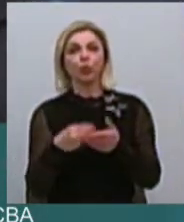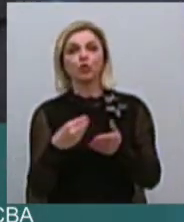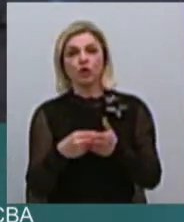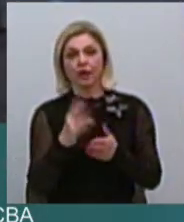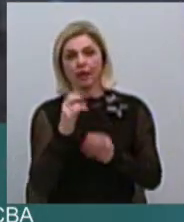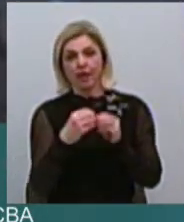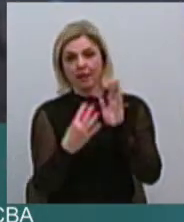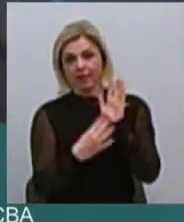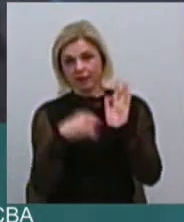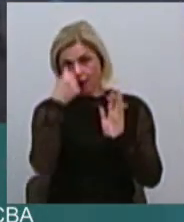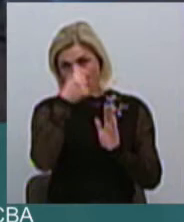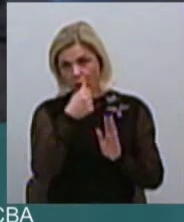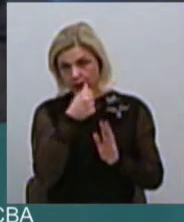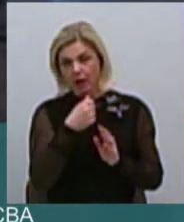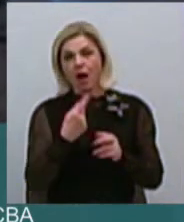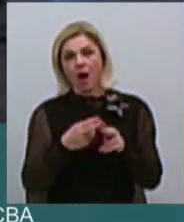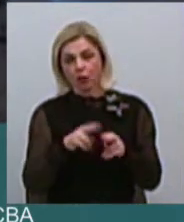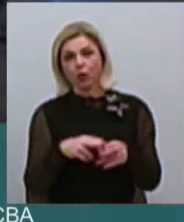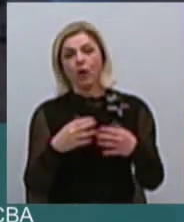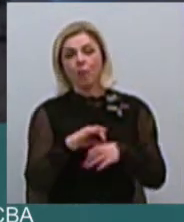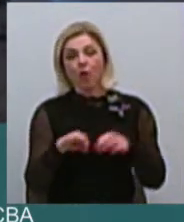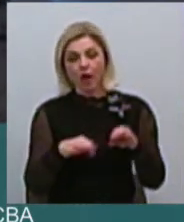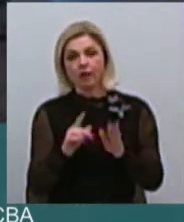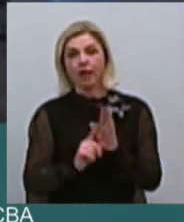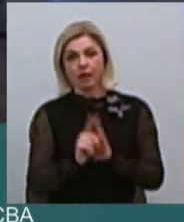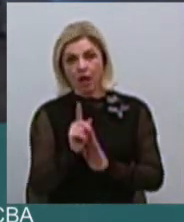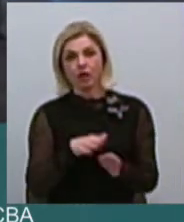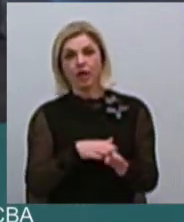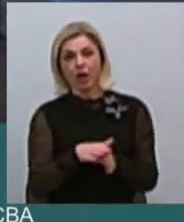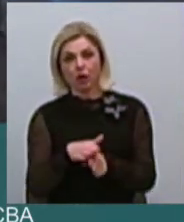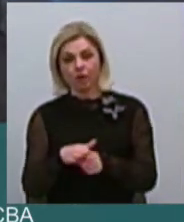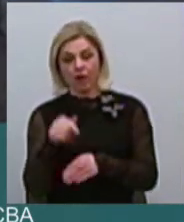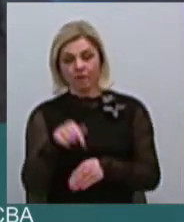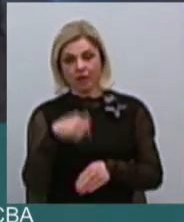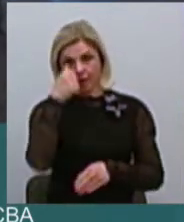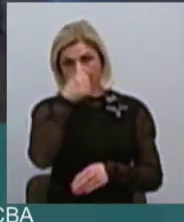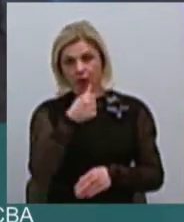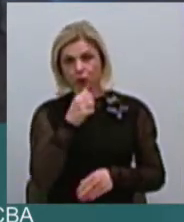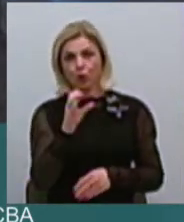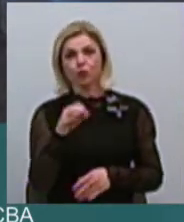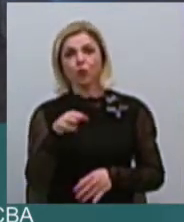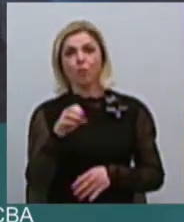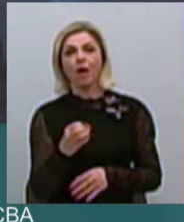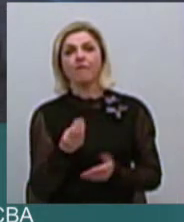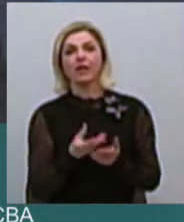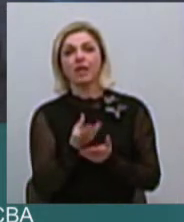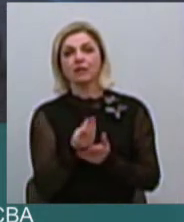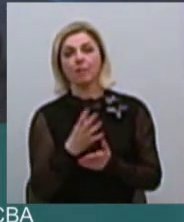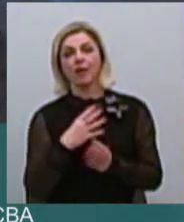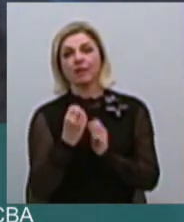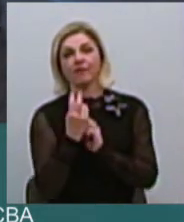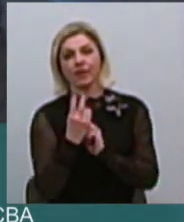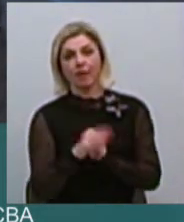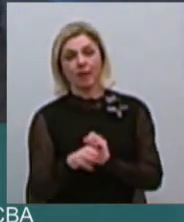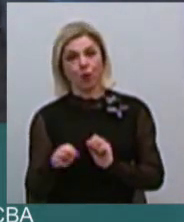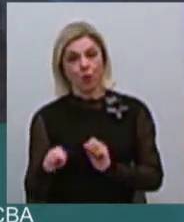2019 год, проєкті, які вже почали і реалізовуватися в этом году, сумма фінансування була 12 млн грн.